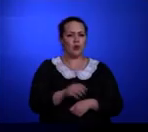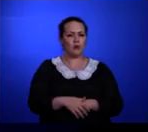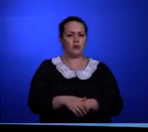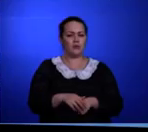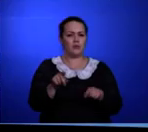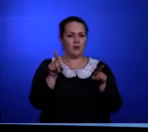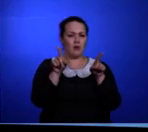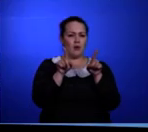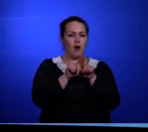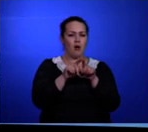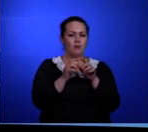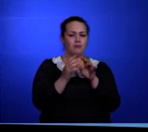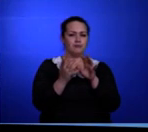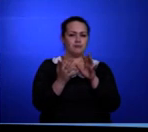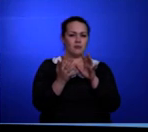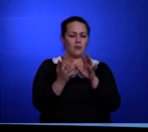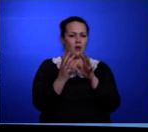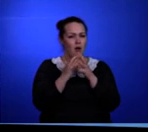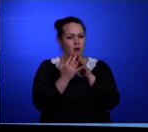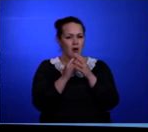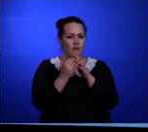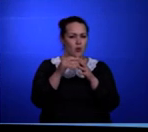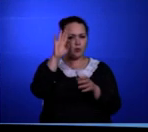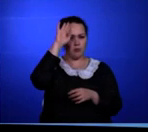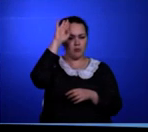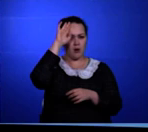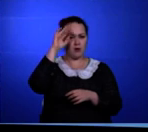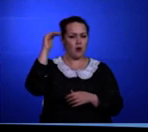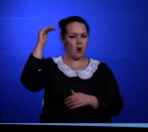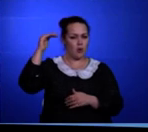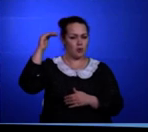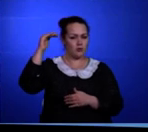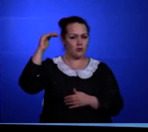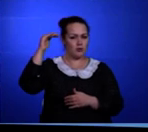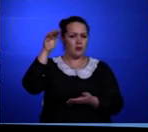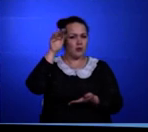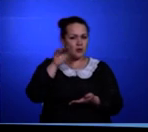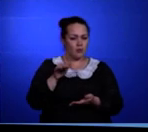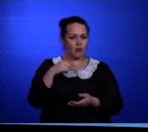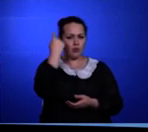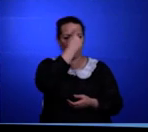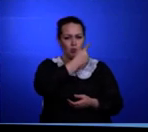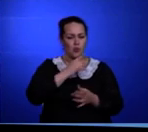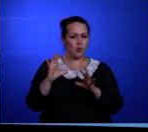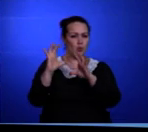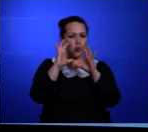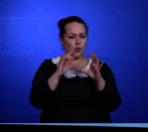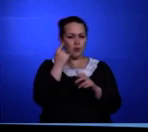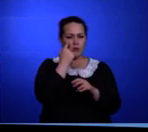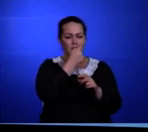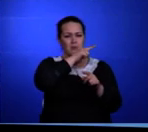парни. Рост он был небольшого, круглолицый, с быстрыми глазами.